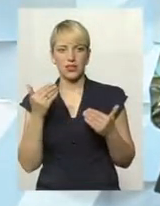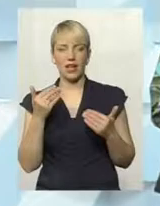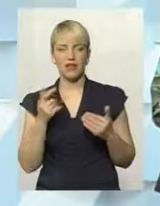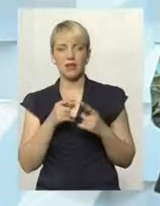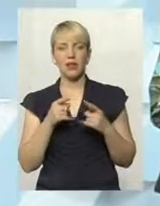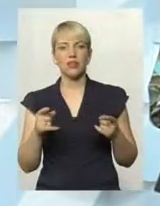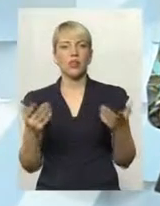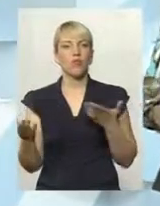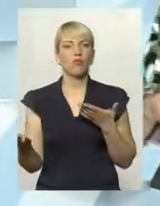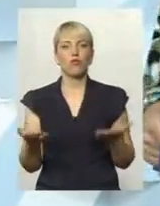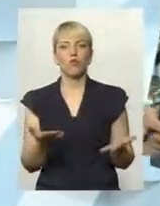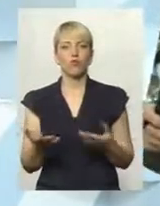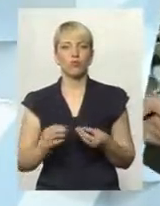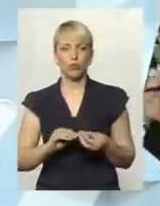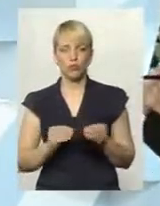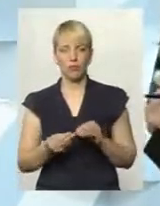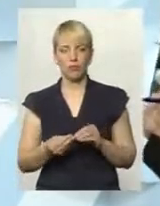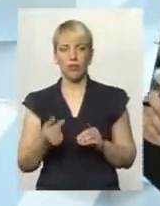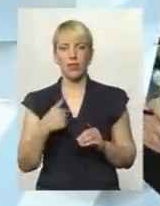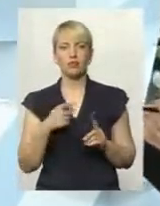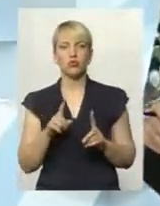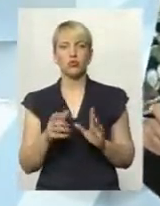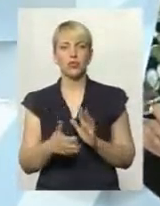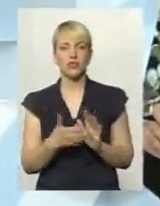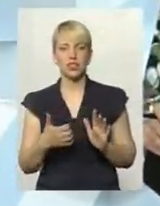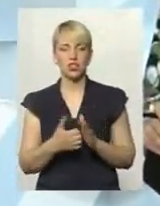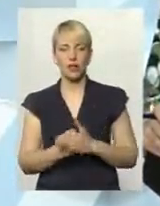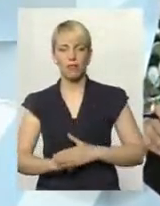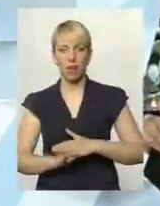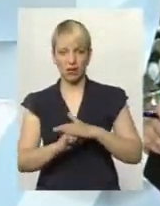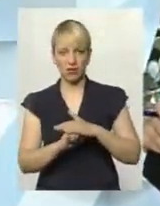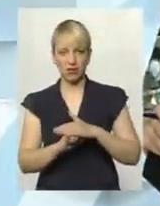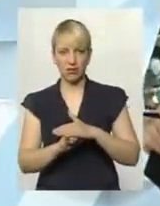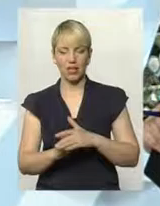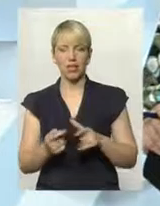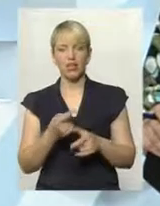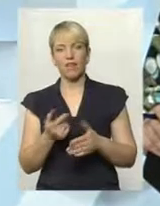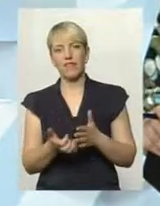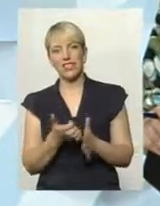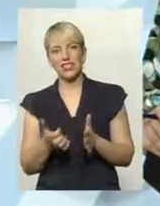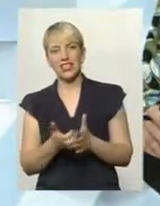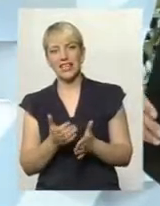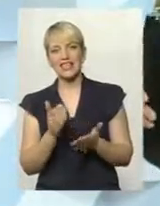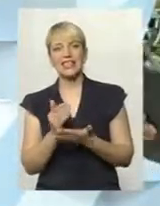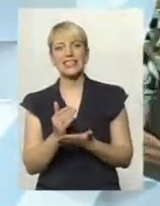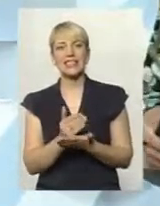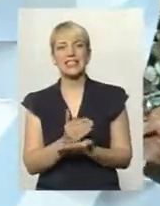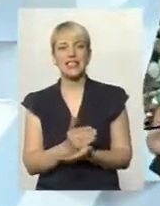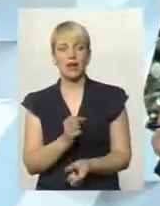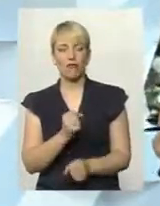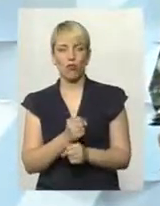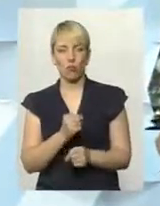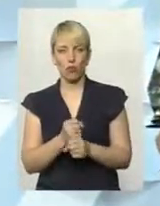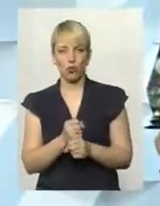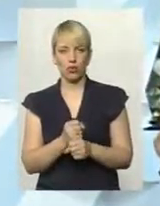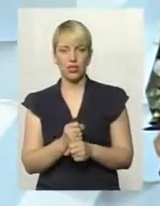В чому проблема? Нам, знову же, не вистачає бази, не вистачає системності в роботі, якщо ми говоримо